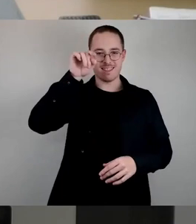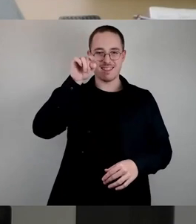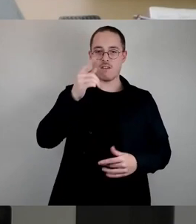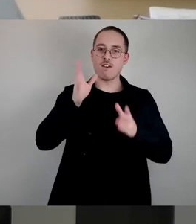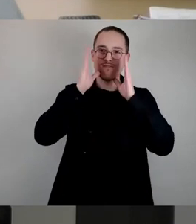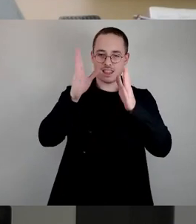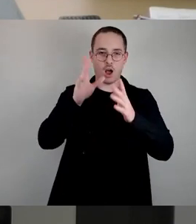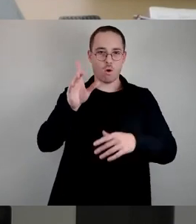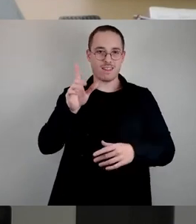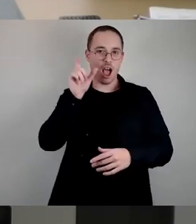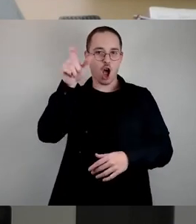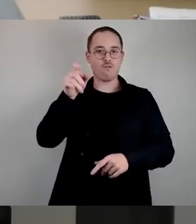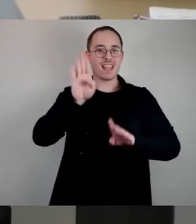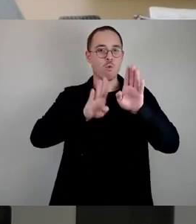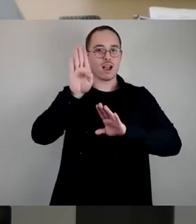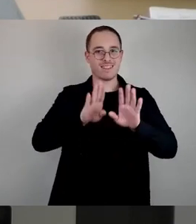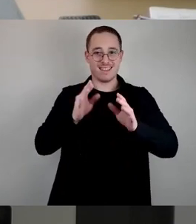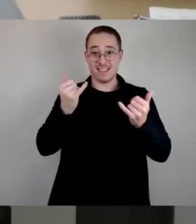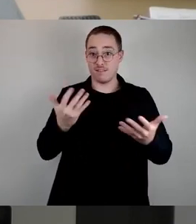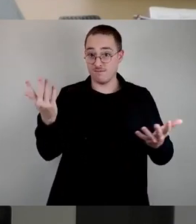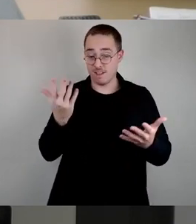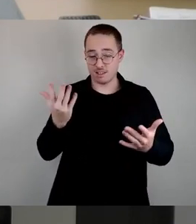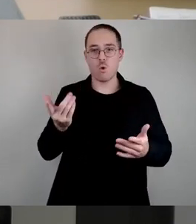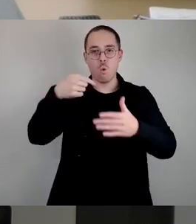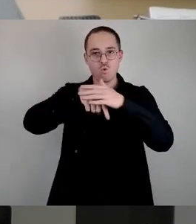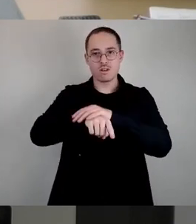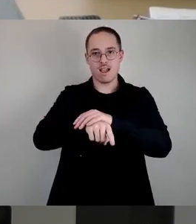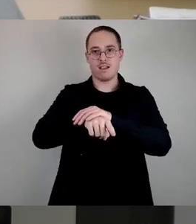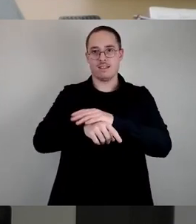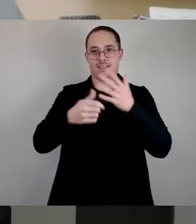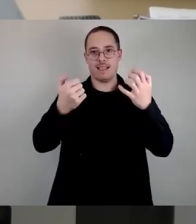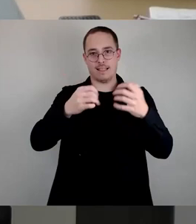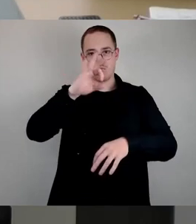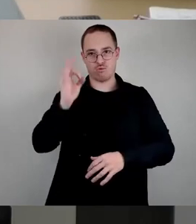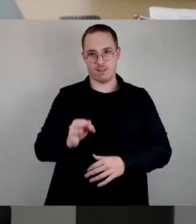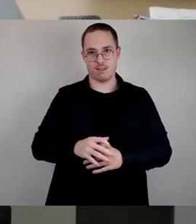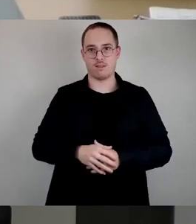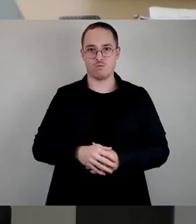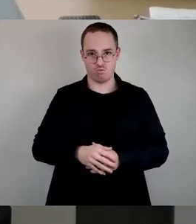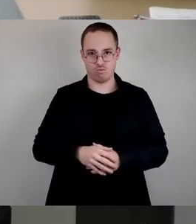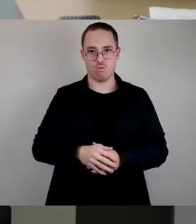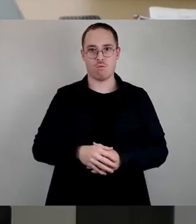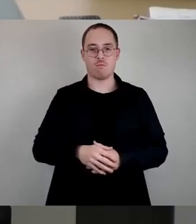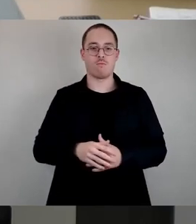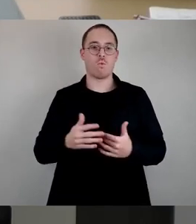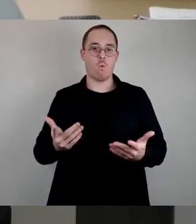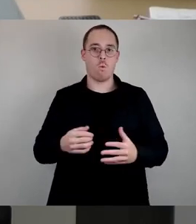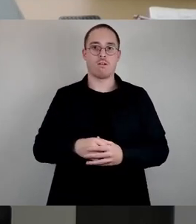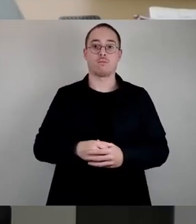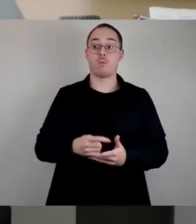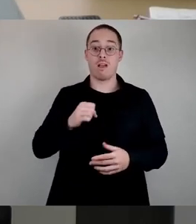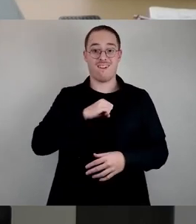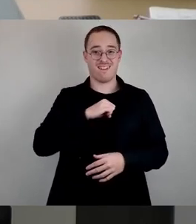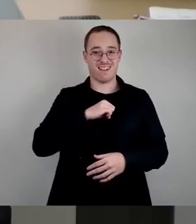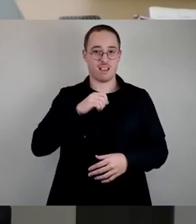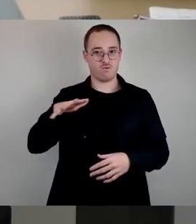Gleichzeitig haben Verschwörungsgläubige, populistische und völkisch-autoritäre rebellische Positionen erheblich an Zuspruch